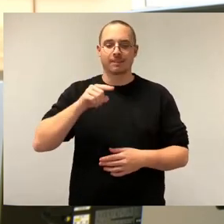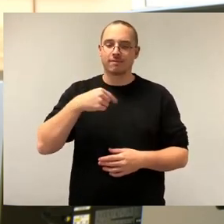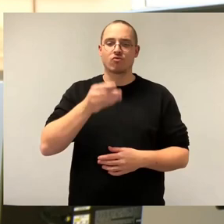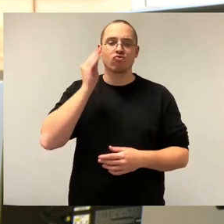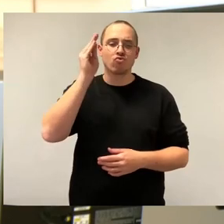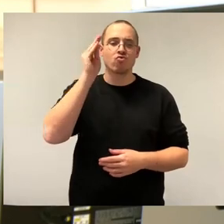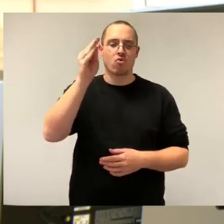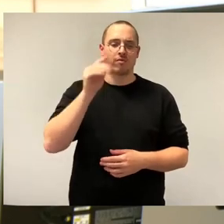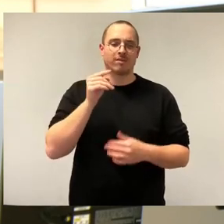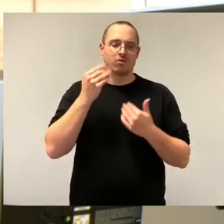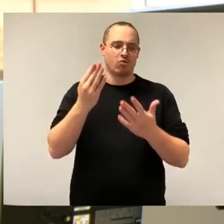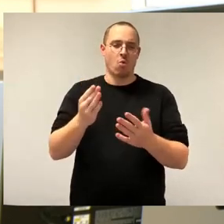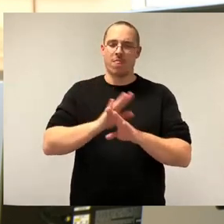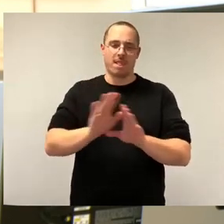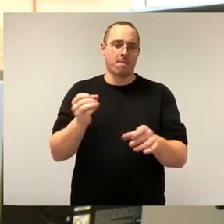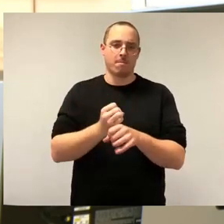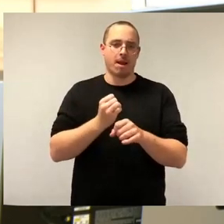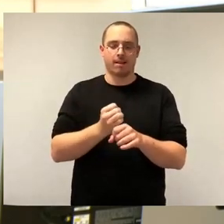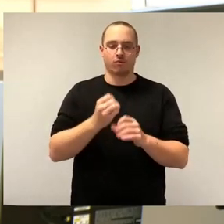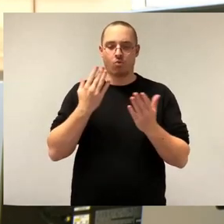wir das hier an der Stelle so ablehnen. Dankeschön.